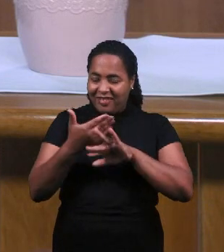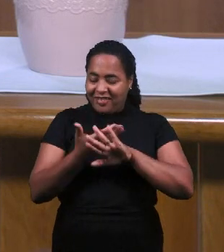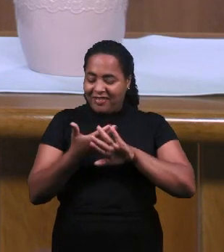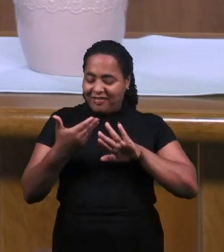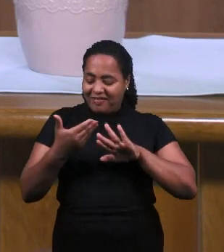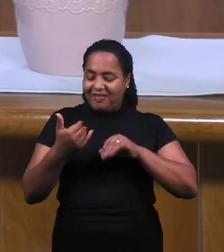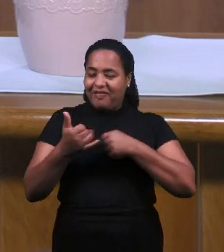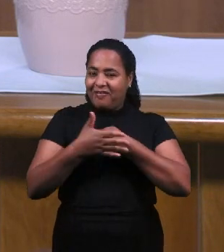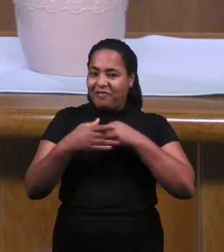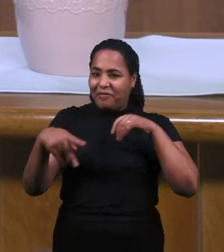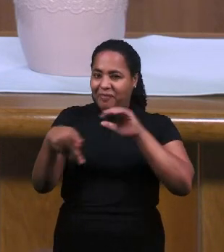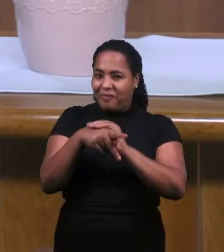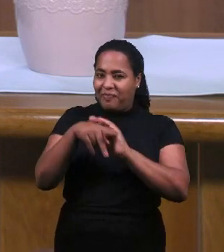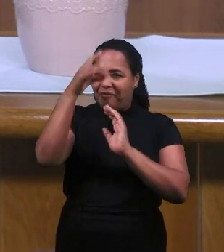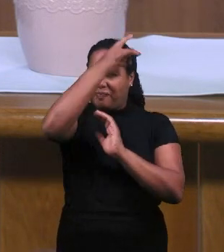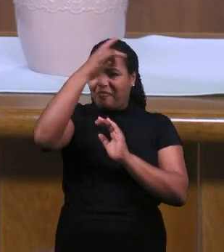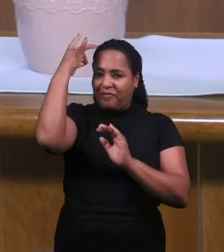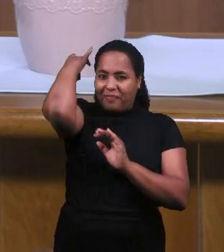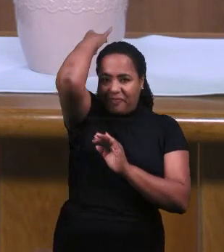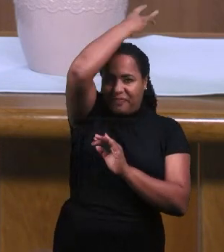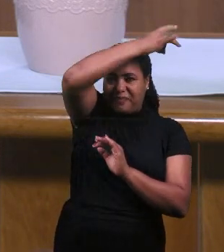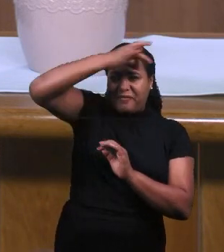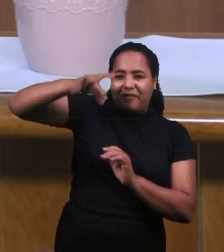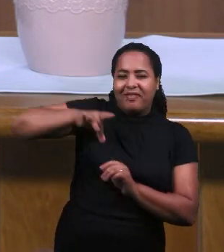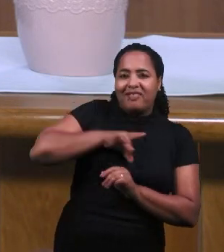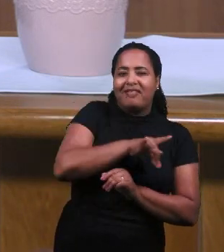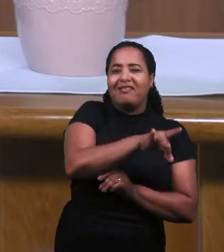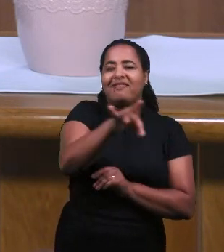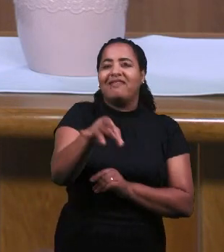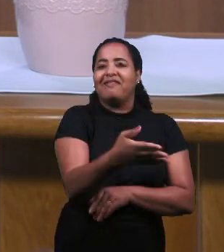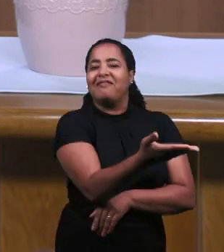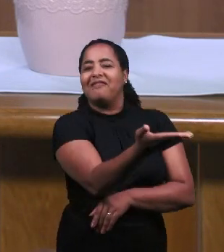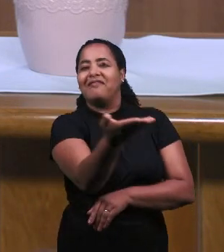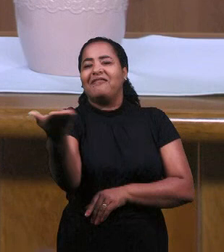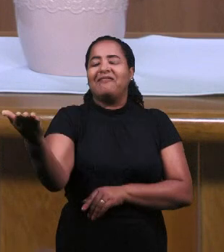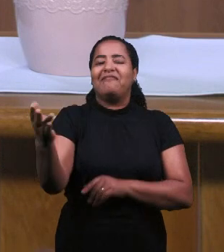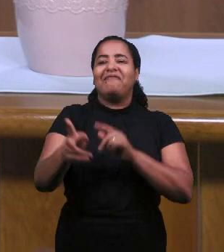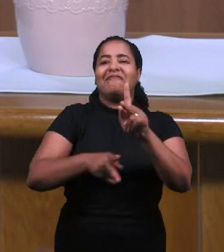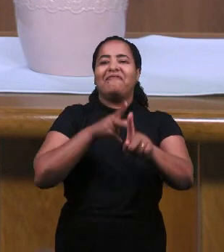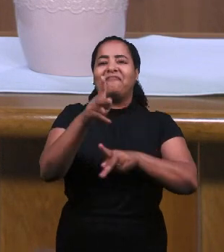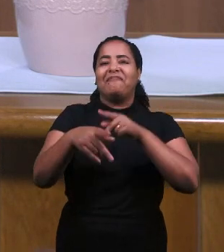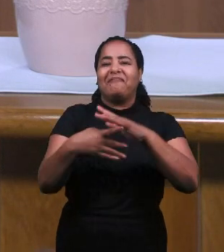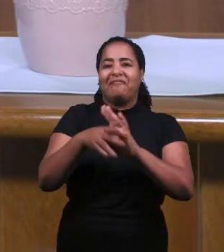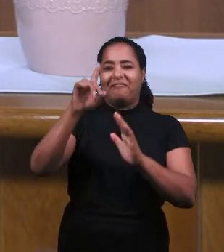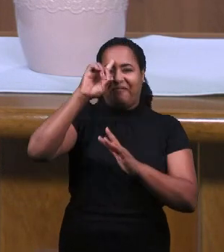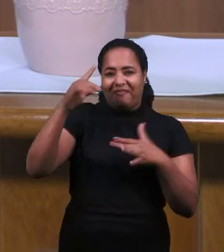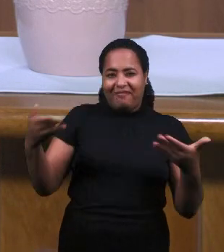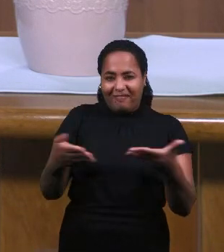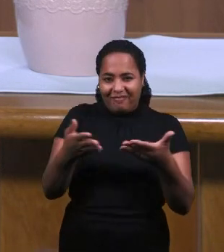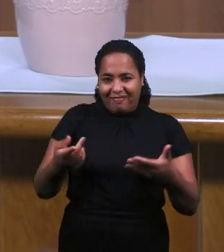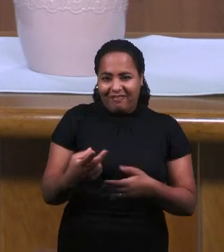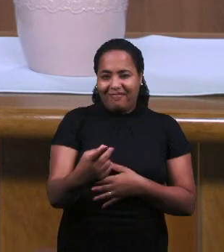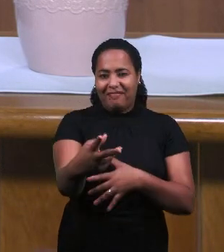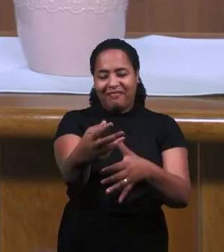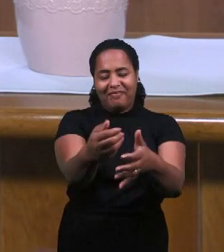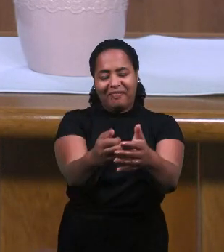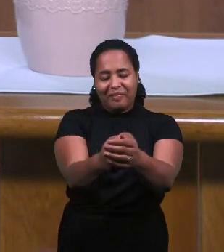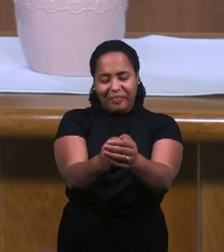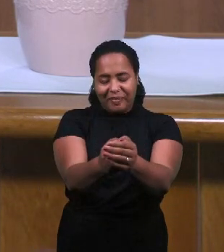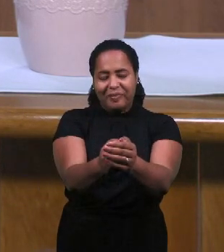утешения. Святого Духа Божьего. Да будут со всеми нами, с народом Божьим.